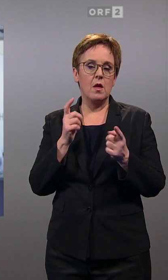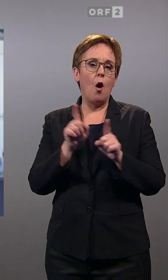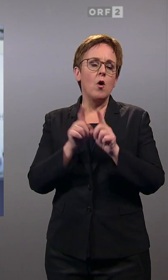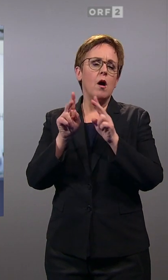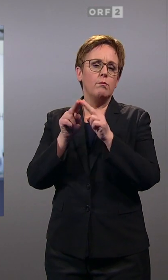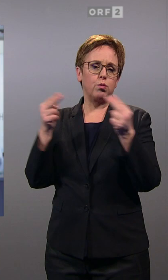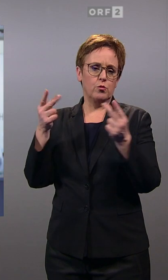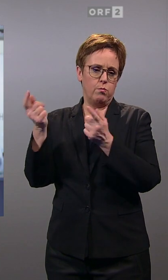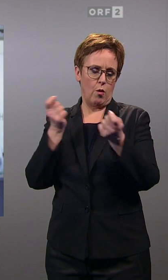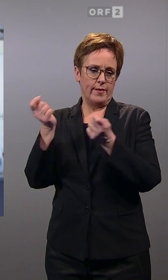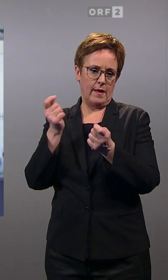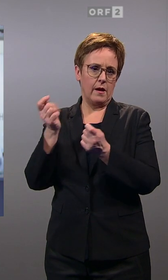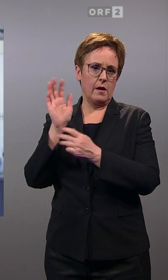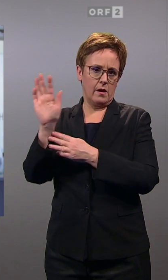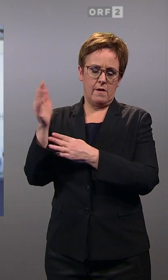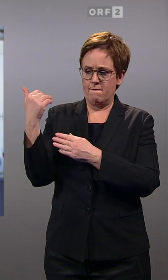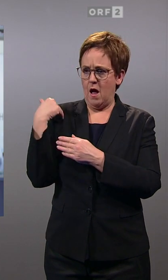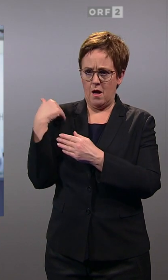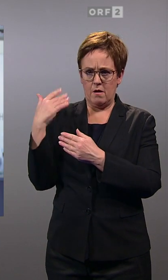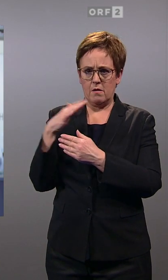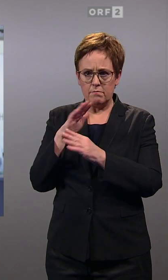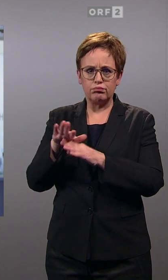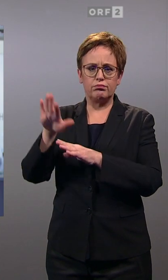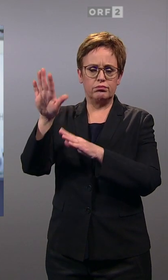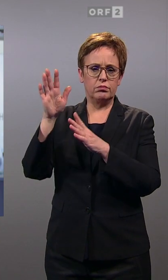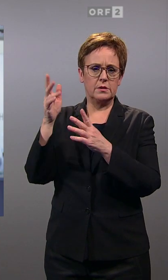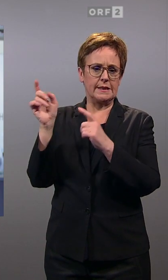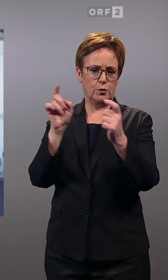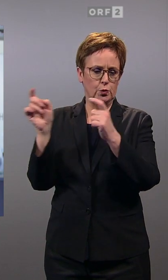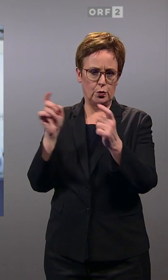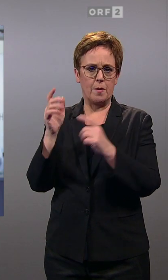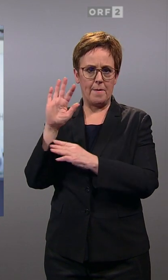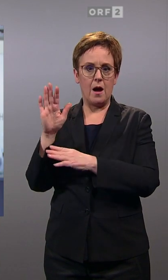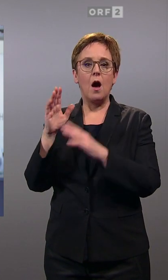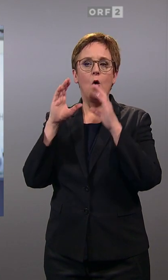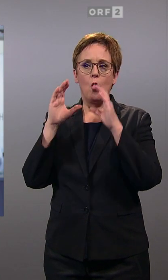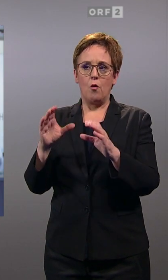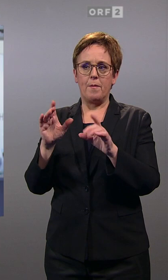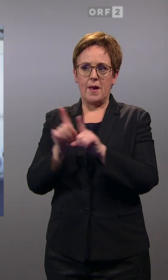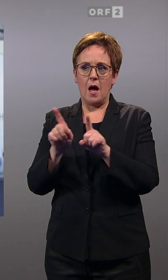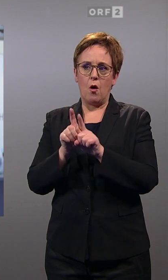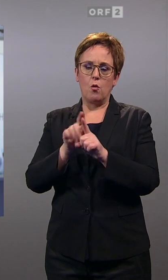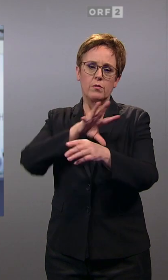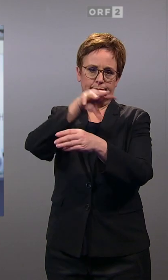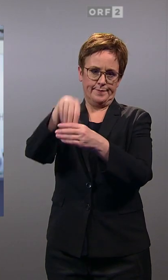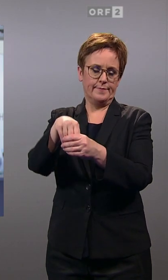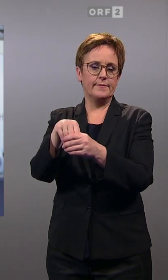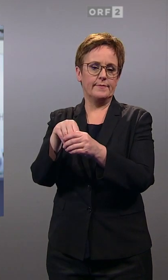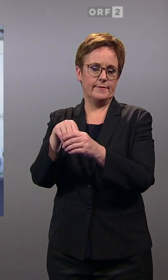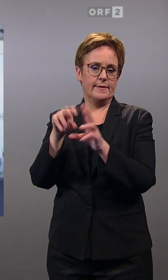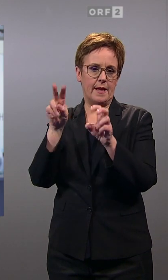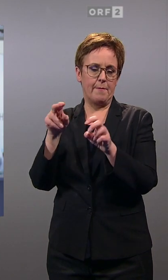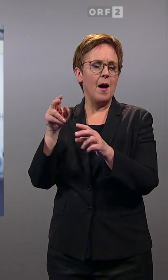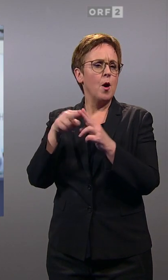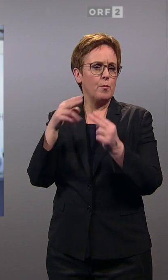bundespolitischer Ebene zuletzt an Fahrt gewonnen hat, wenn man so will, auch die ÖVP ist da auf diesen Zug aufgesprungen. Kanzler